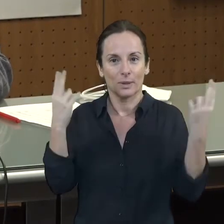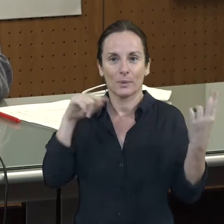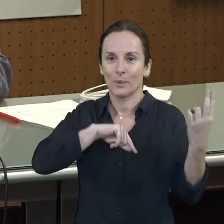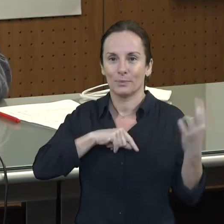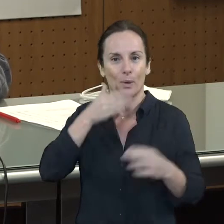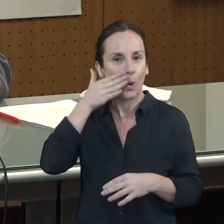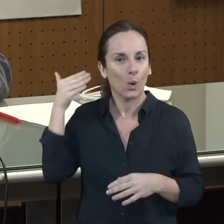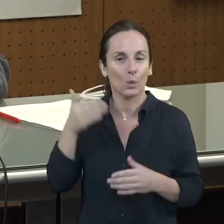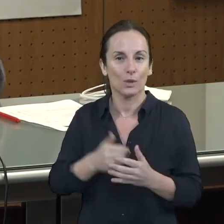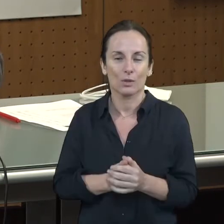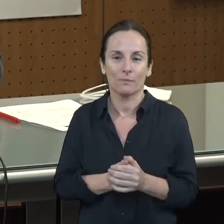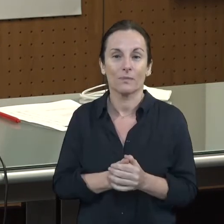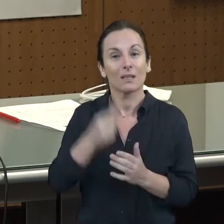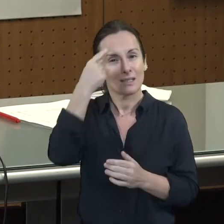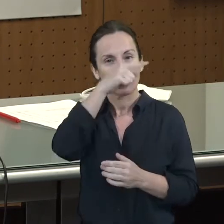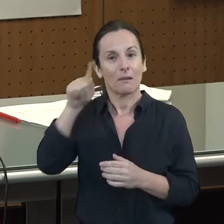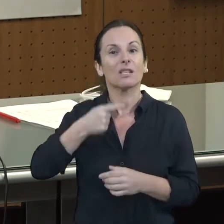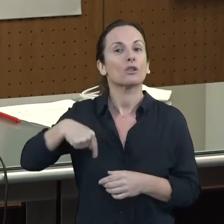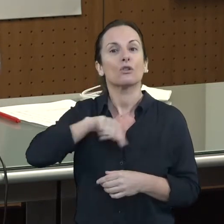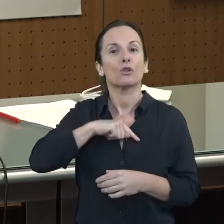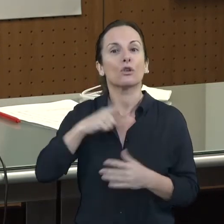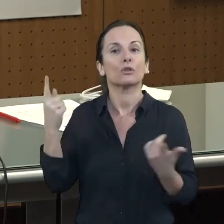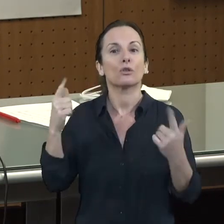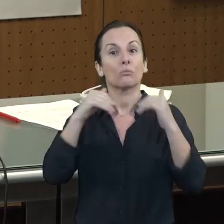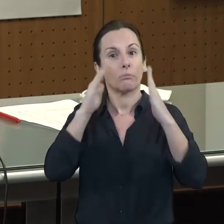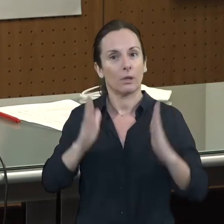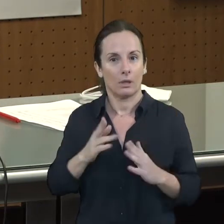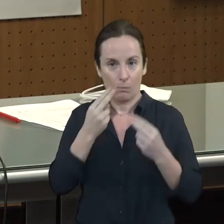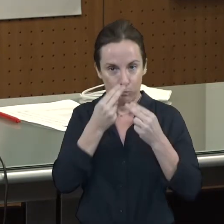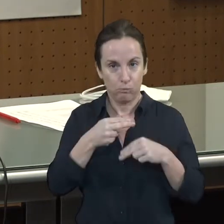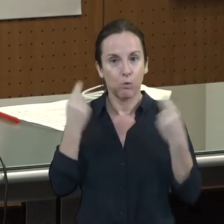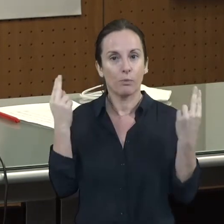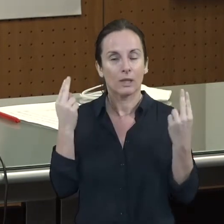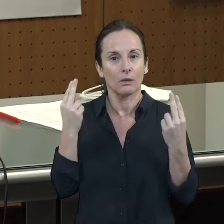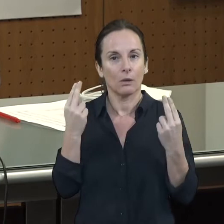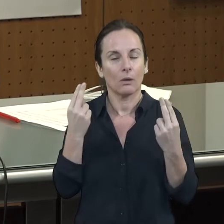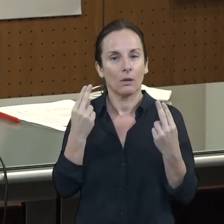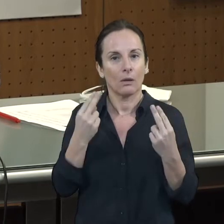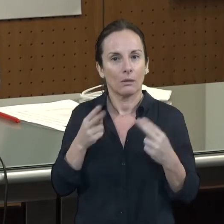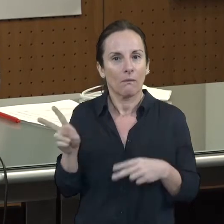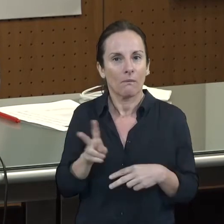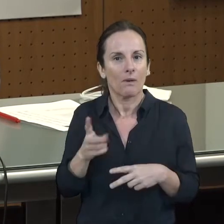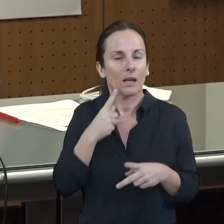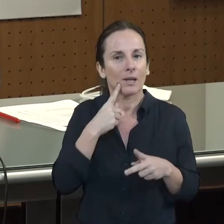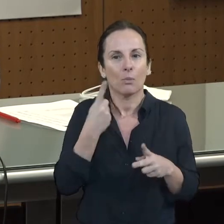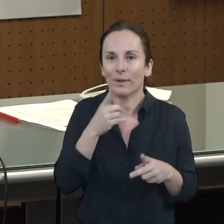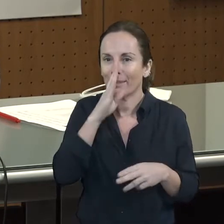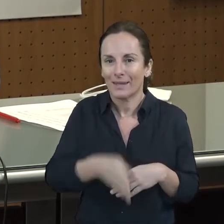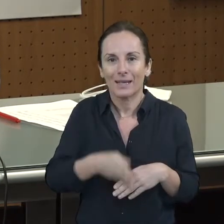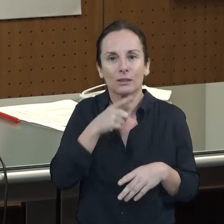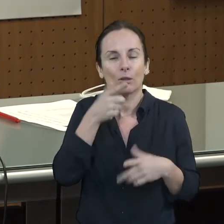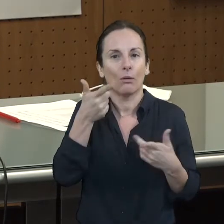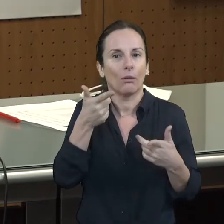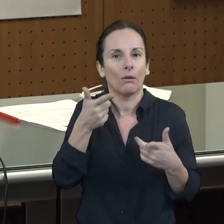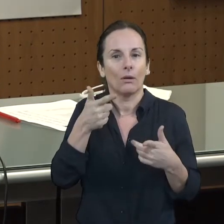Sabeu que som una corporació de dret públic, un instrument molt proper i molt directe. Volem